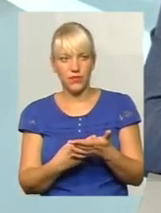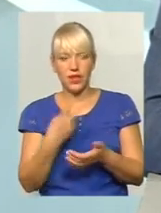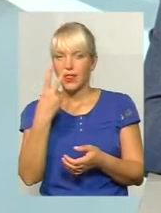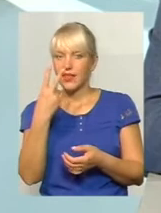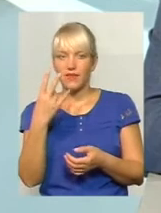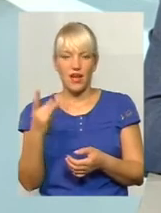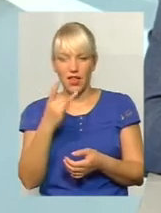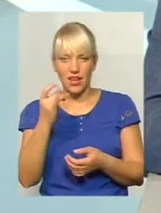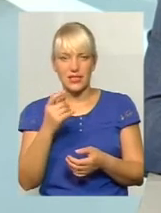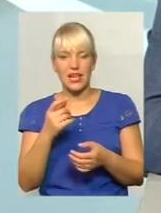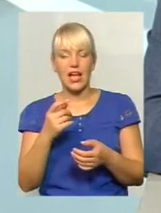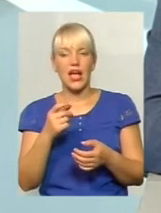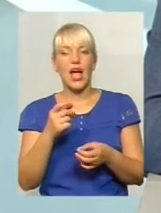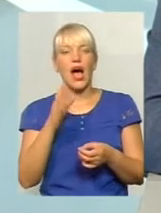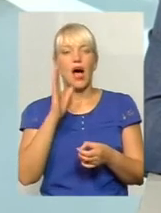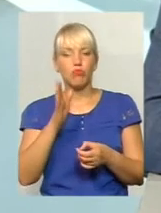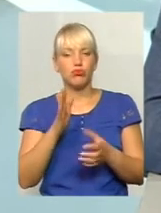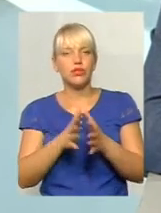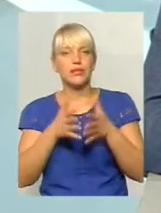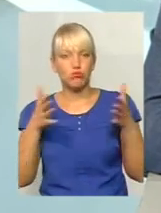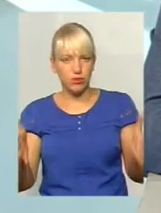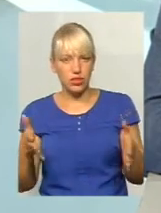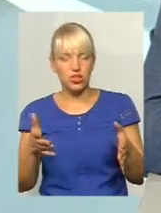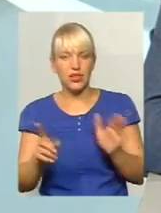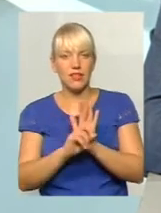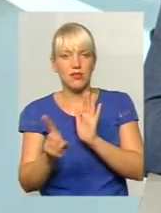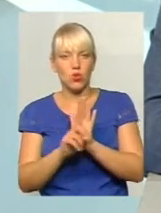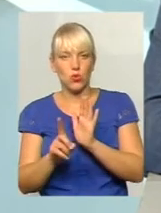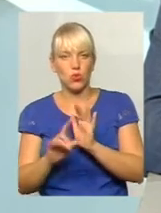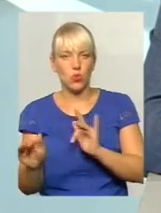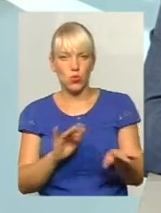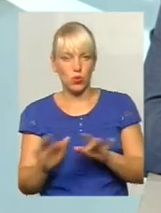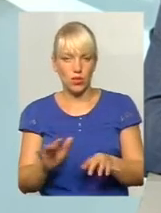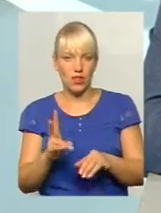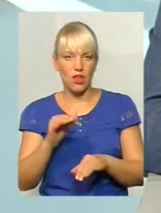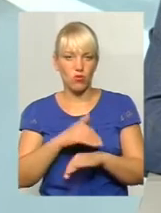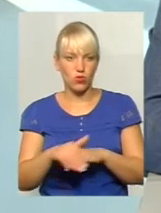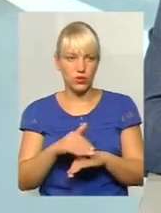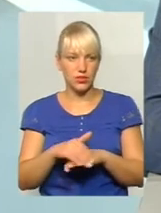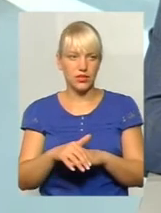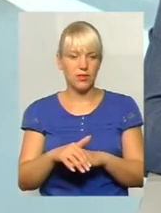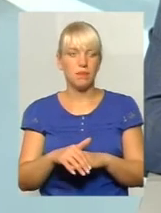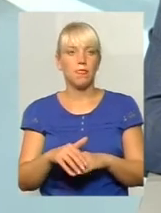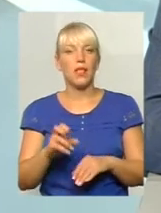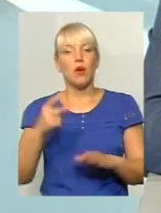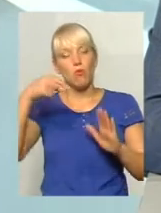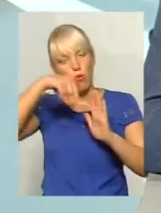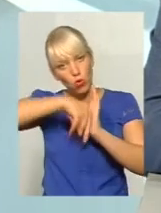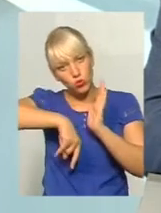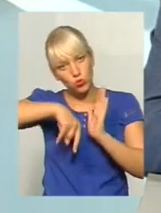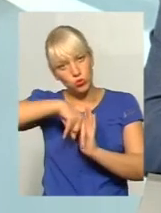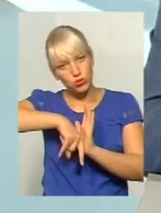заїзд, а збільшення інтервалу руху ми передбачаємо по вулиці Радковій. По суті,